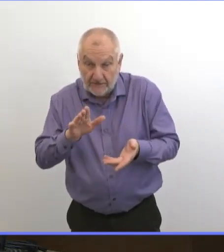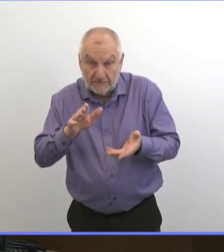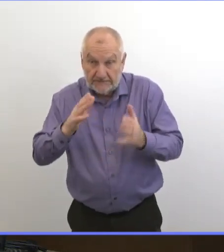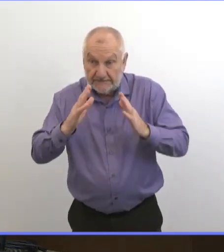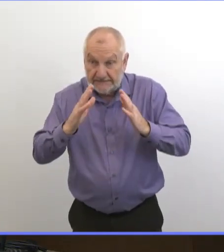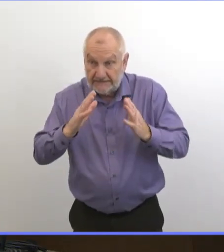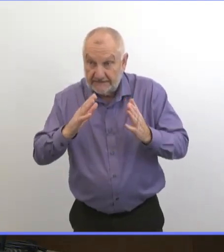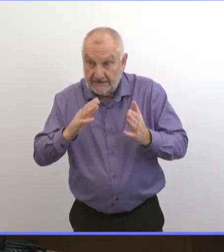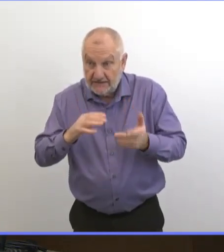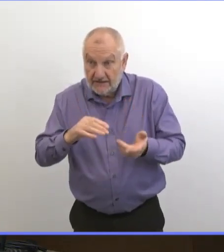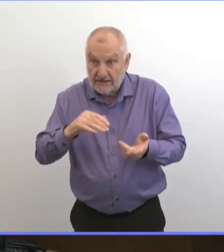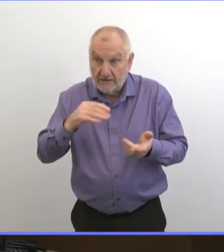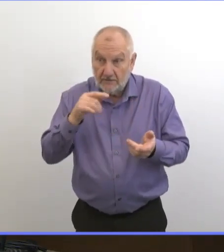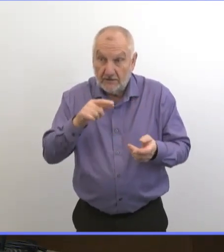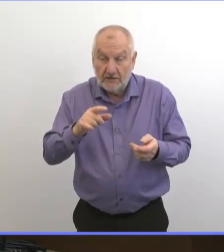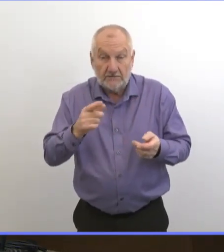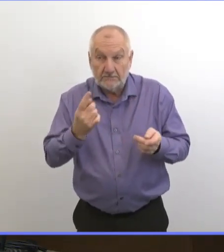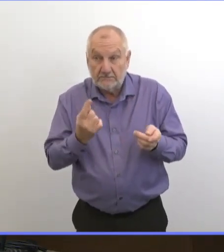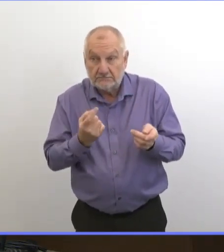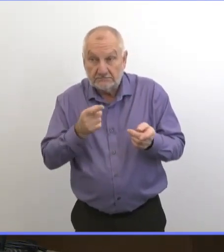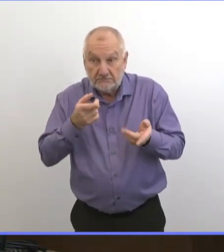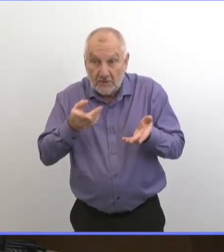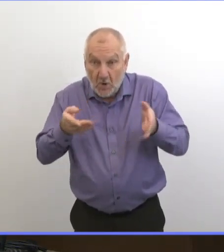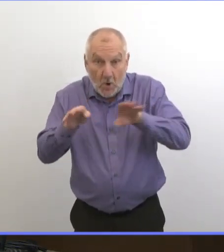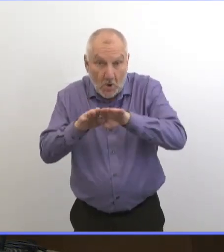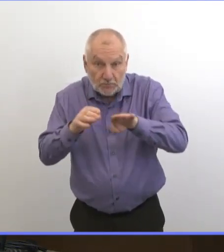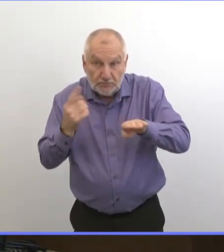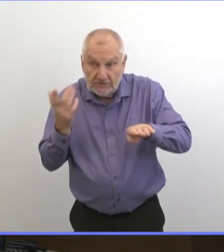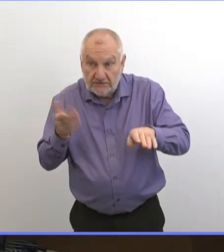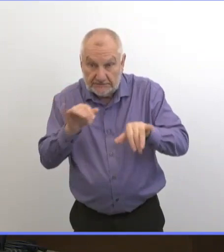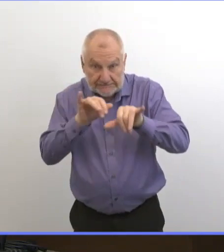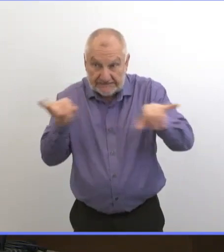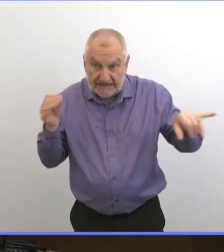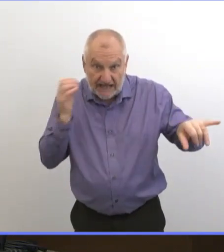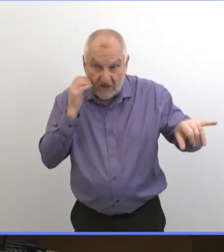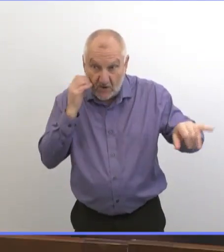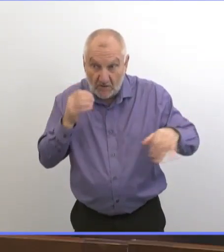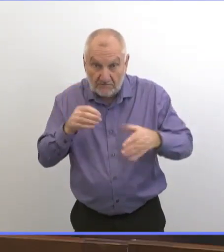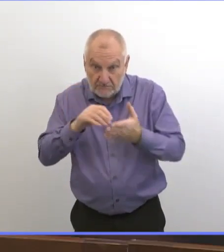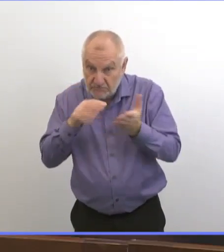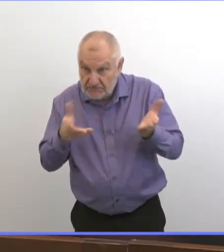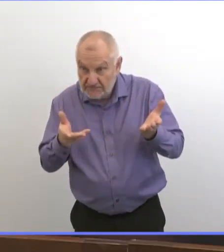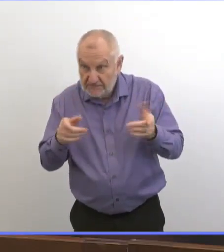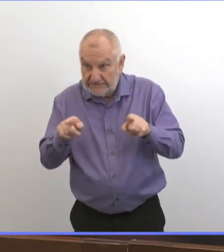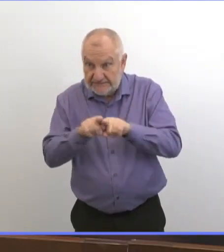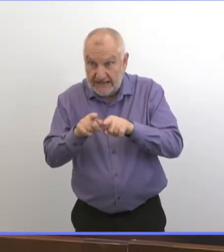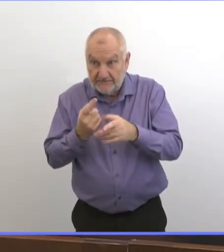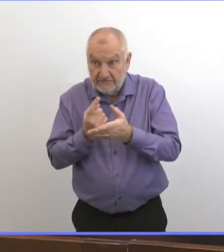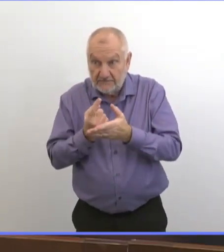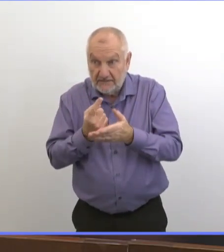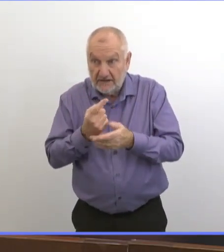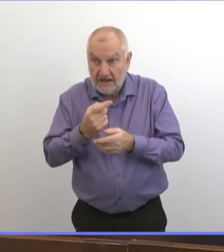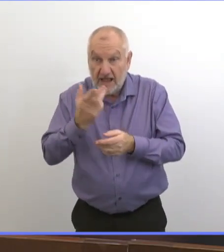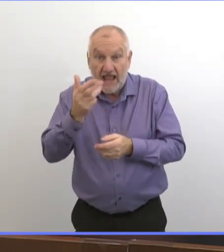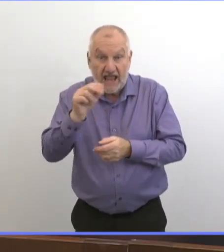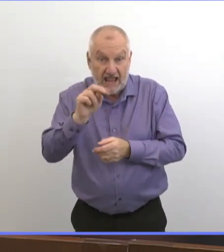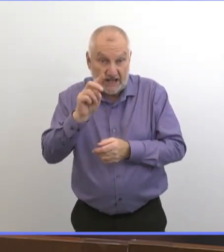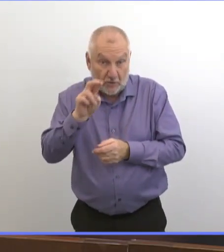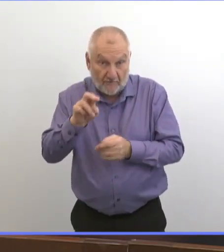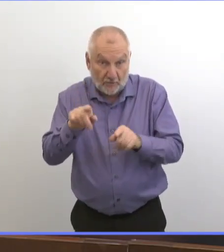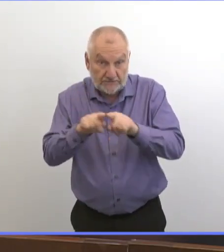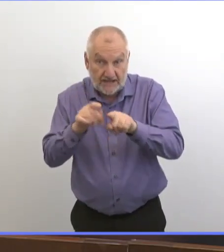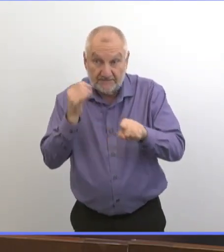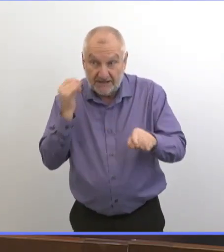passer au code rouge ? On a vu ça avec la division scolaire d'Annover la semaine dernière. On n'a pas de